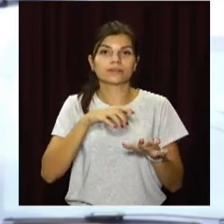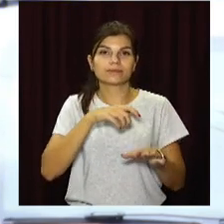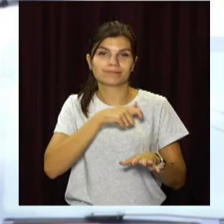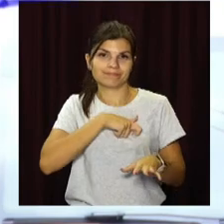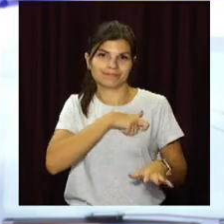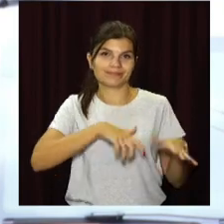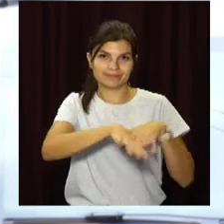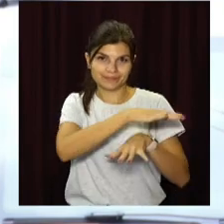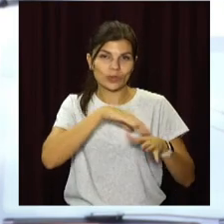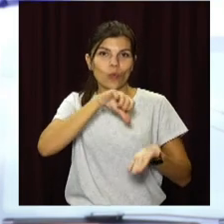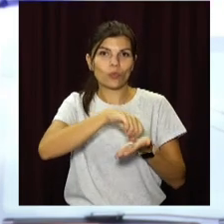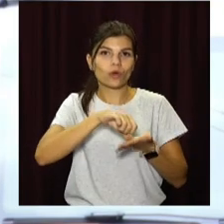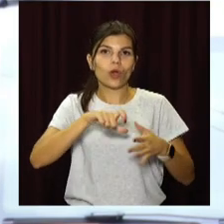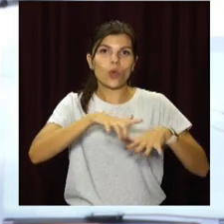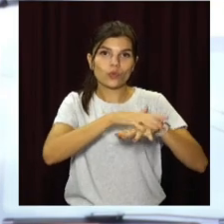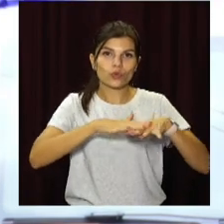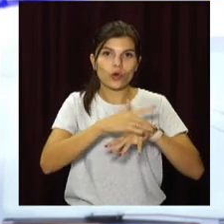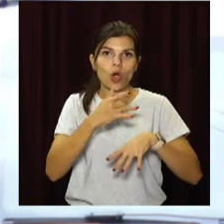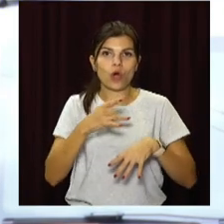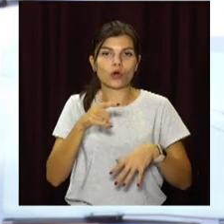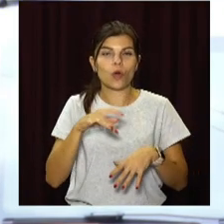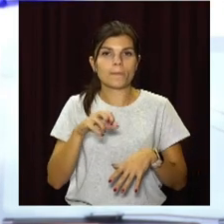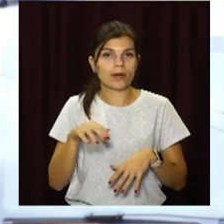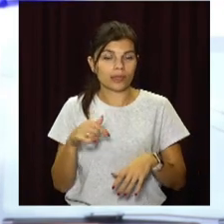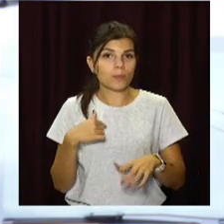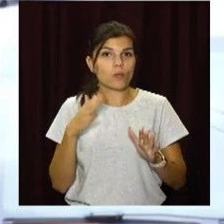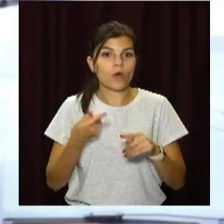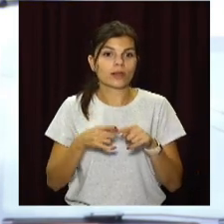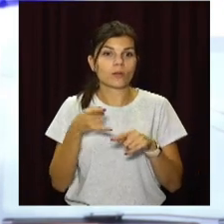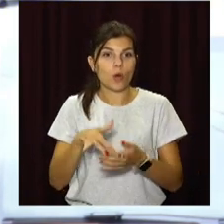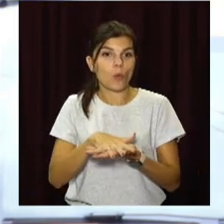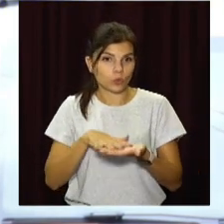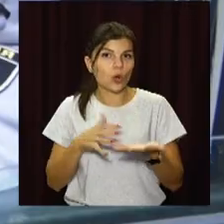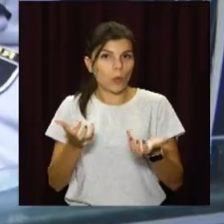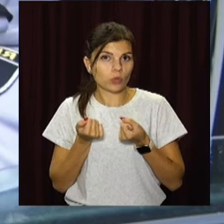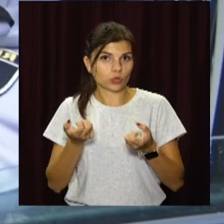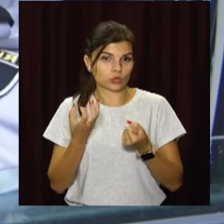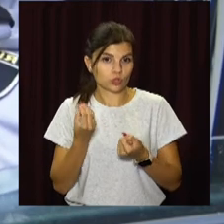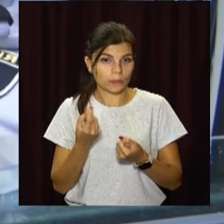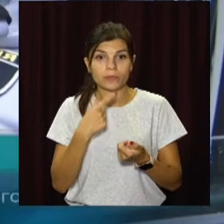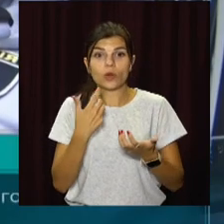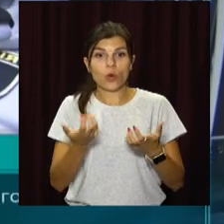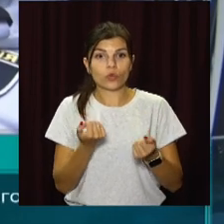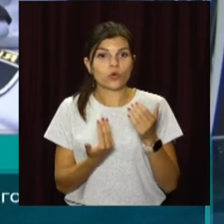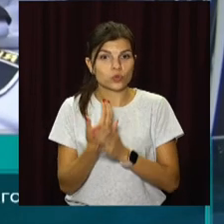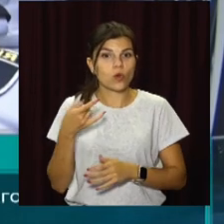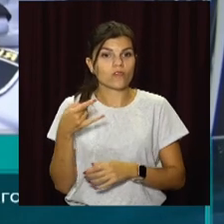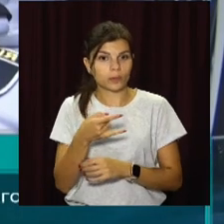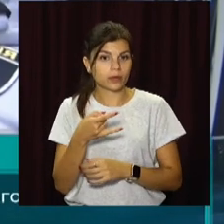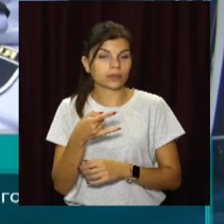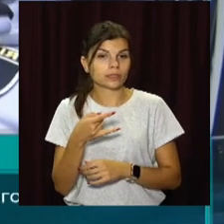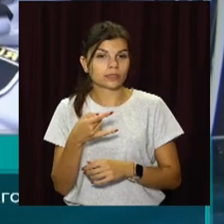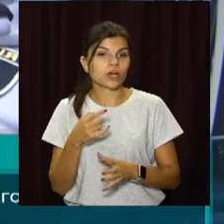за участі громад, ми будемо ці автомобілі продовжувати отримати. Отримання нового автомобіля